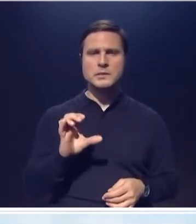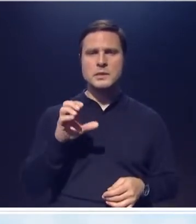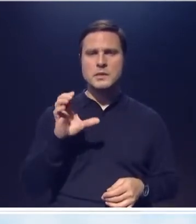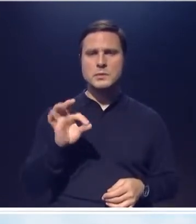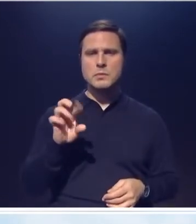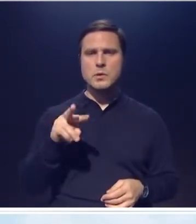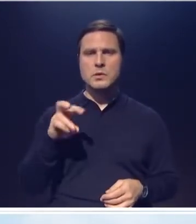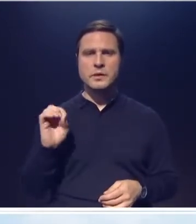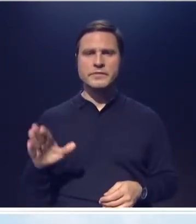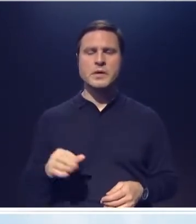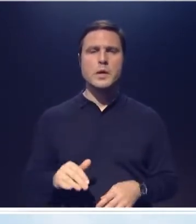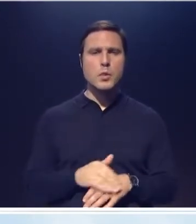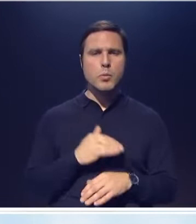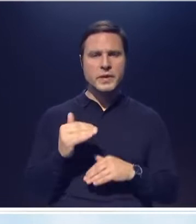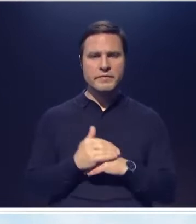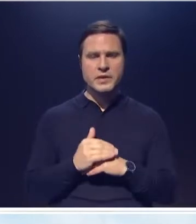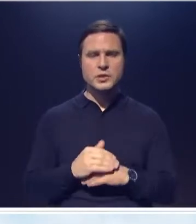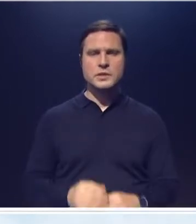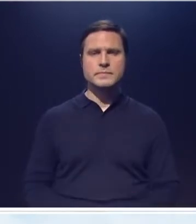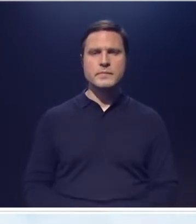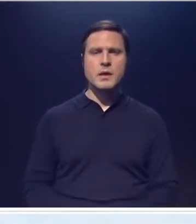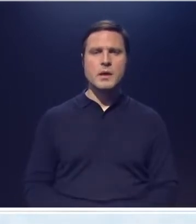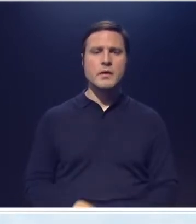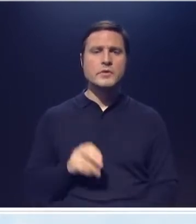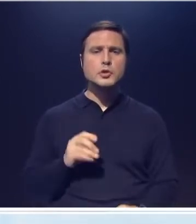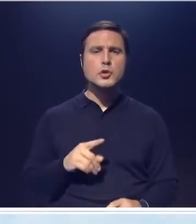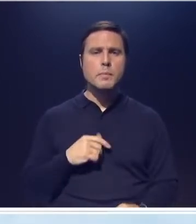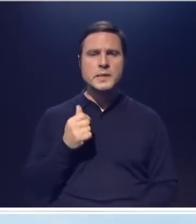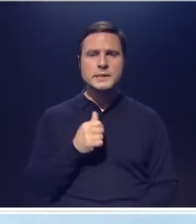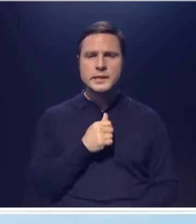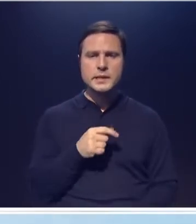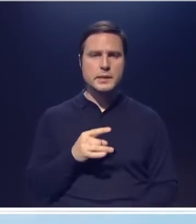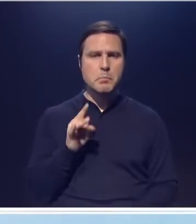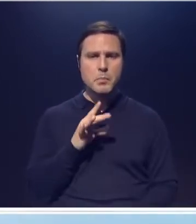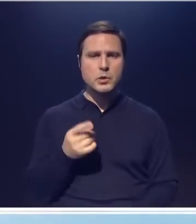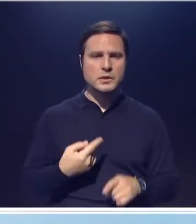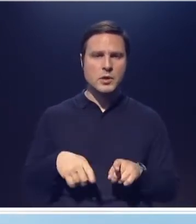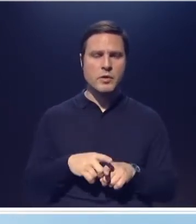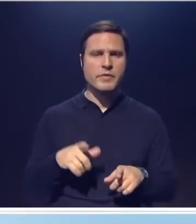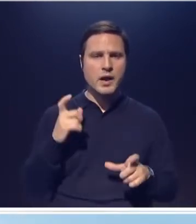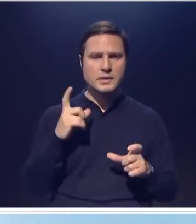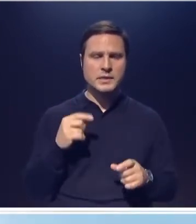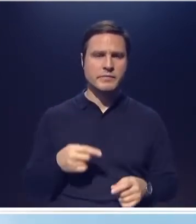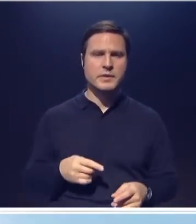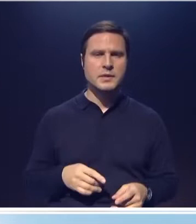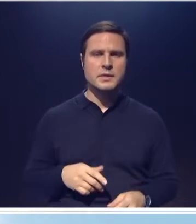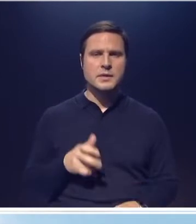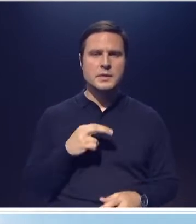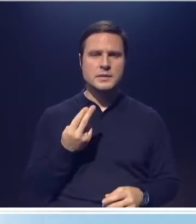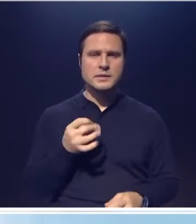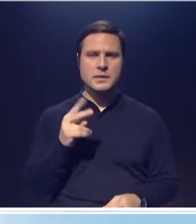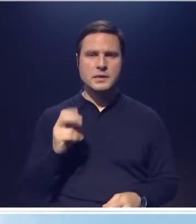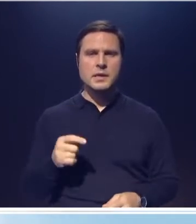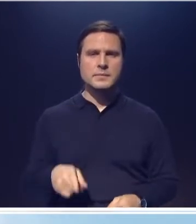вечер. Добрый вечер. Расскажите, пожалуйста, в чем же секрет популярности такого адского цирка, такого ядовитого